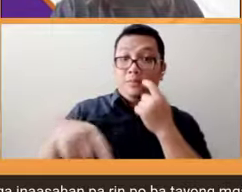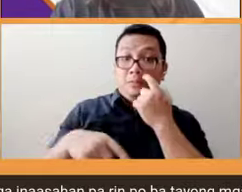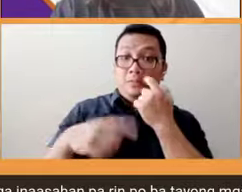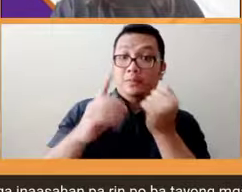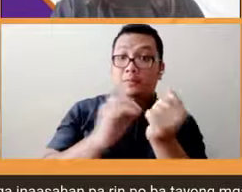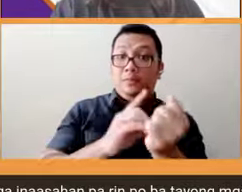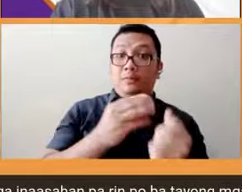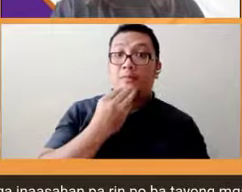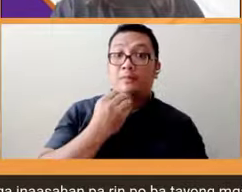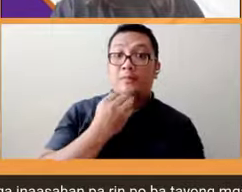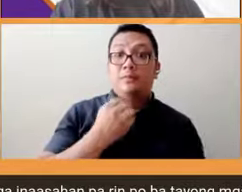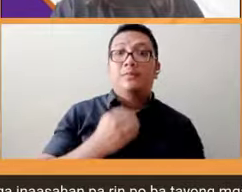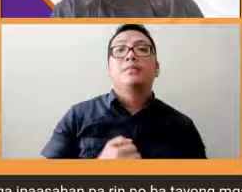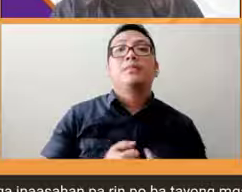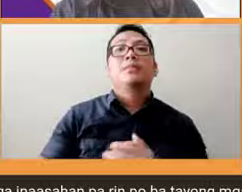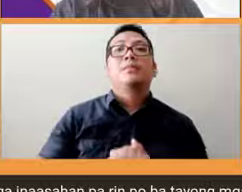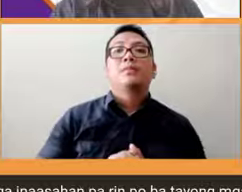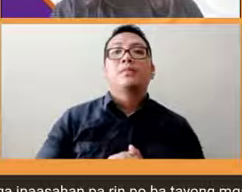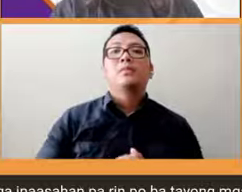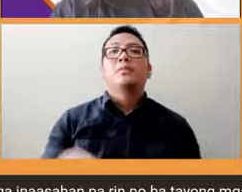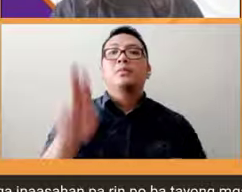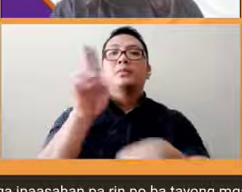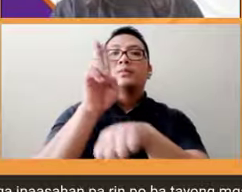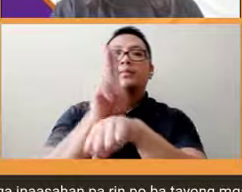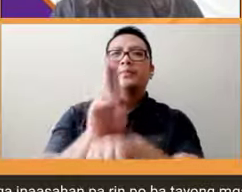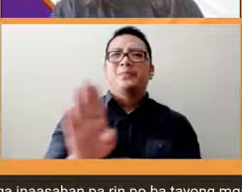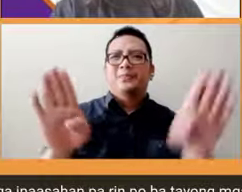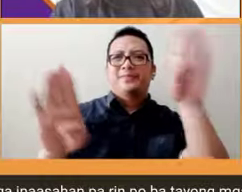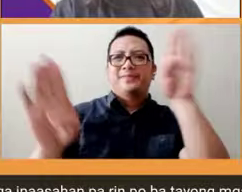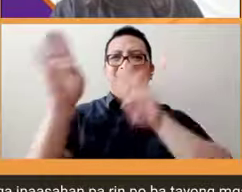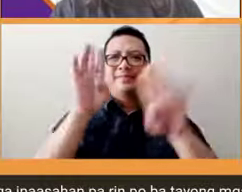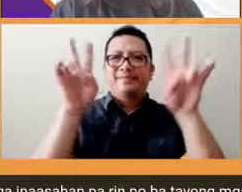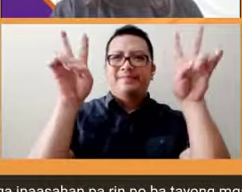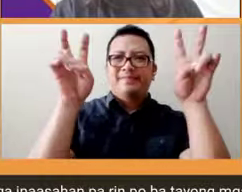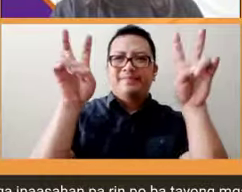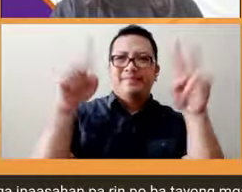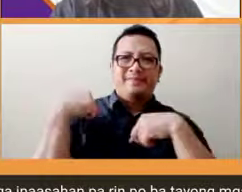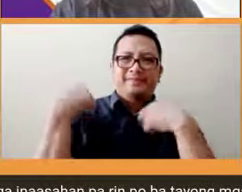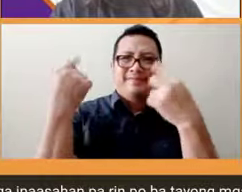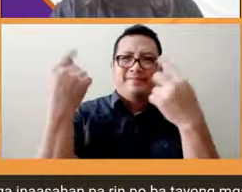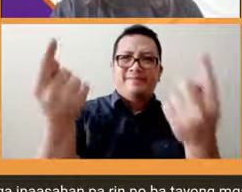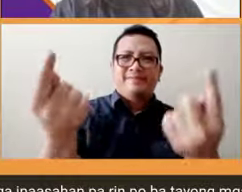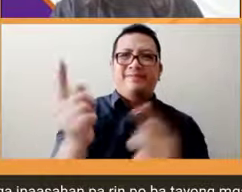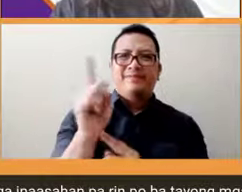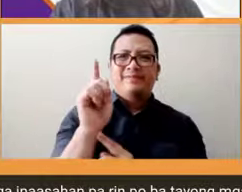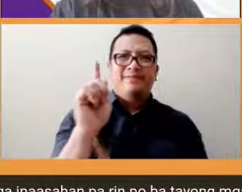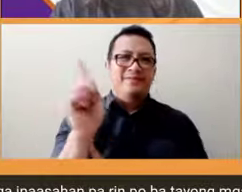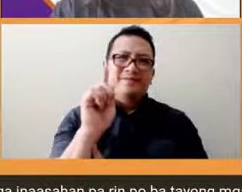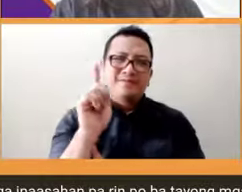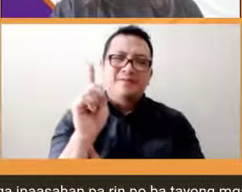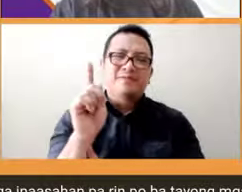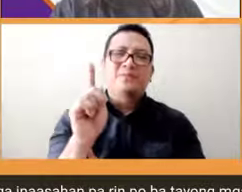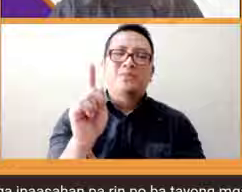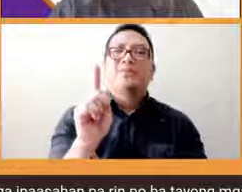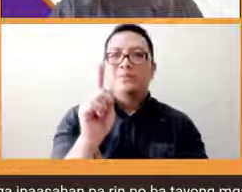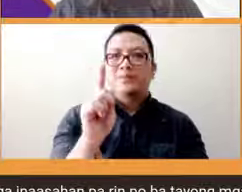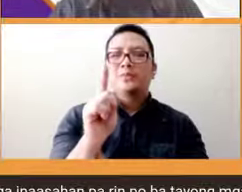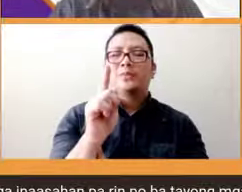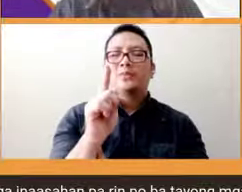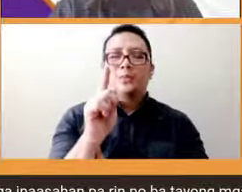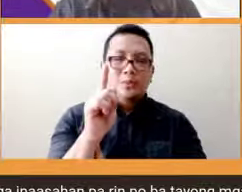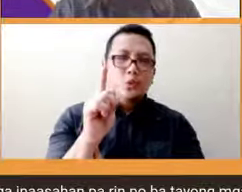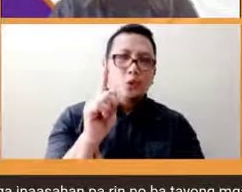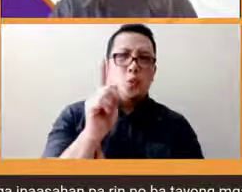the usual issues na meron tayo ever since Brisa no